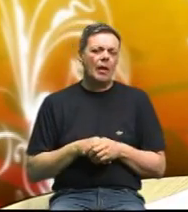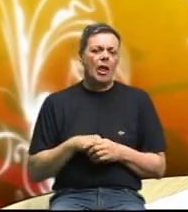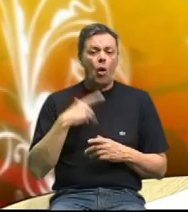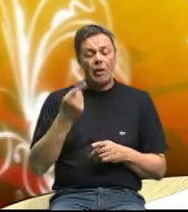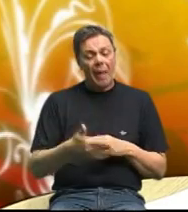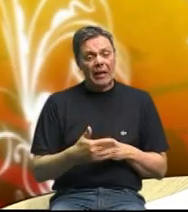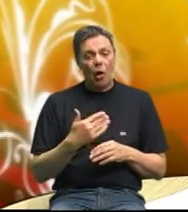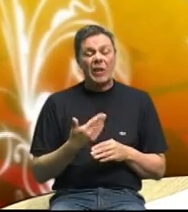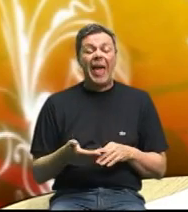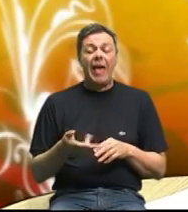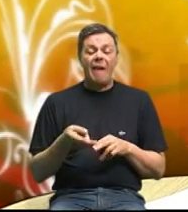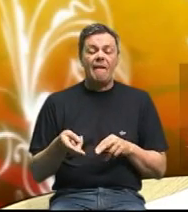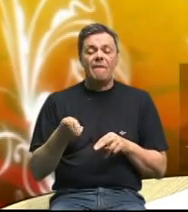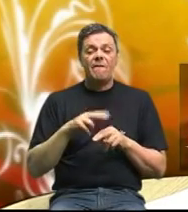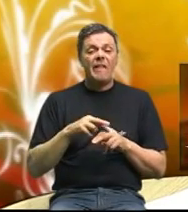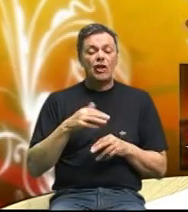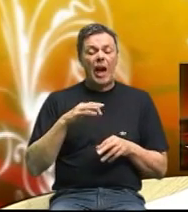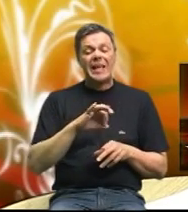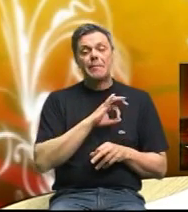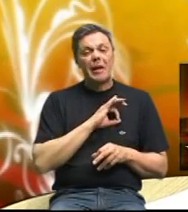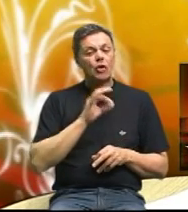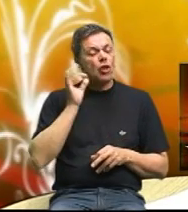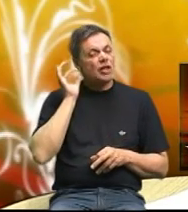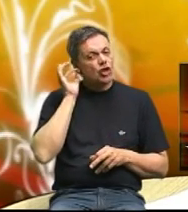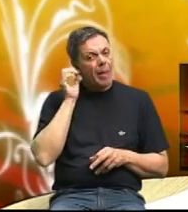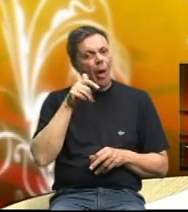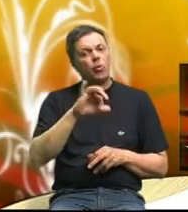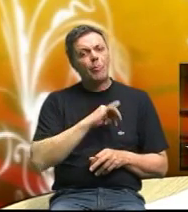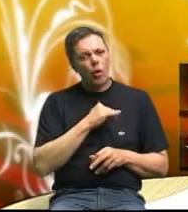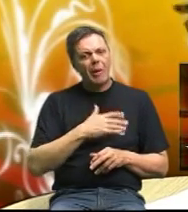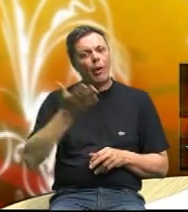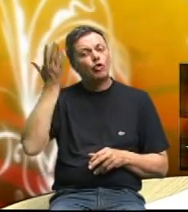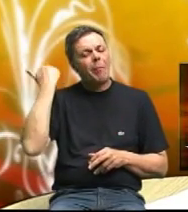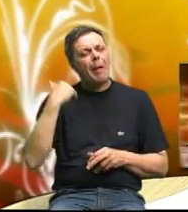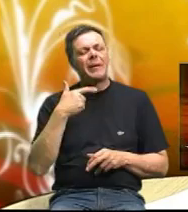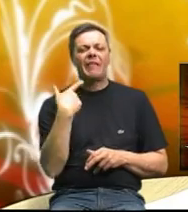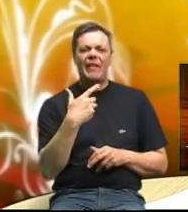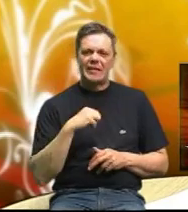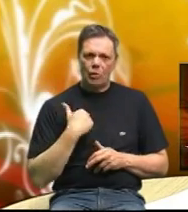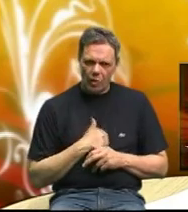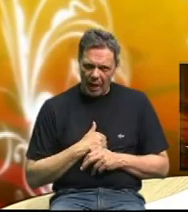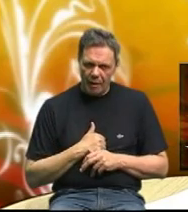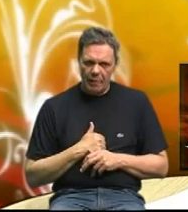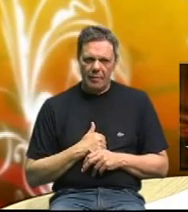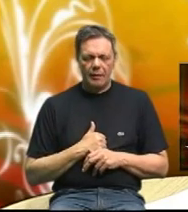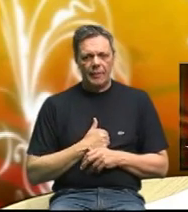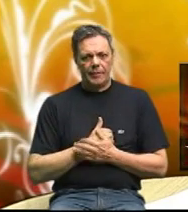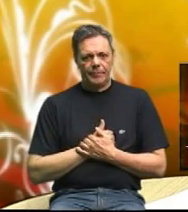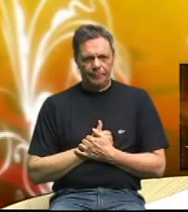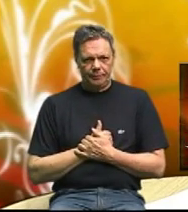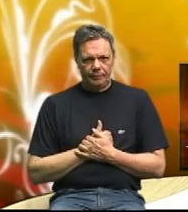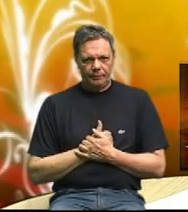Pokazuje se da je veća smrtnost žena u tim godinama nego što je bila prije 20-30 godina. To je pravda.